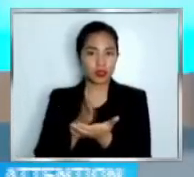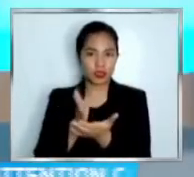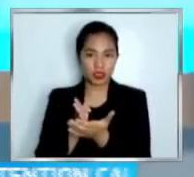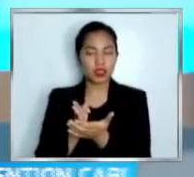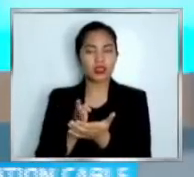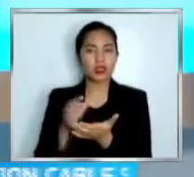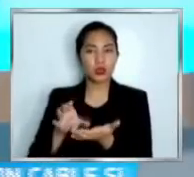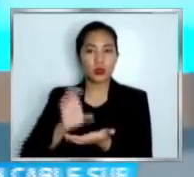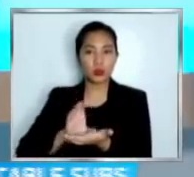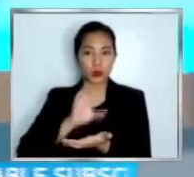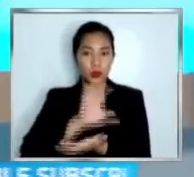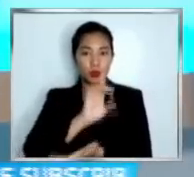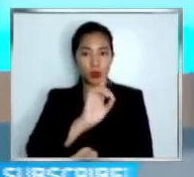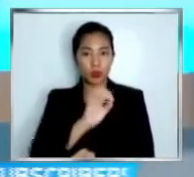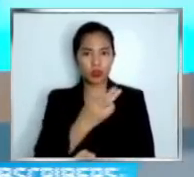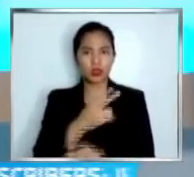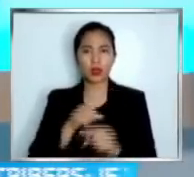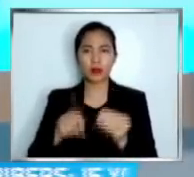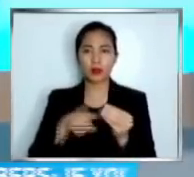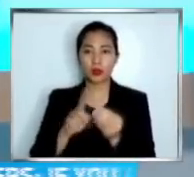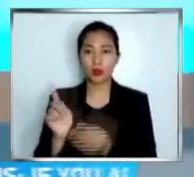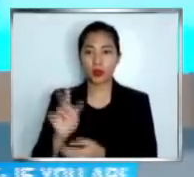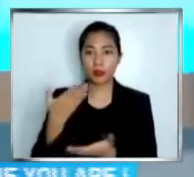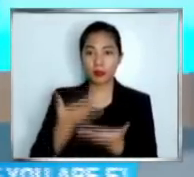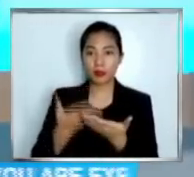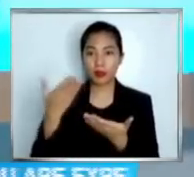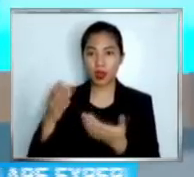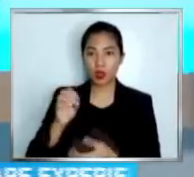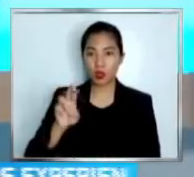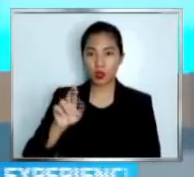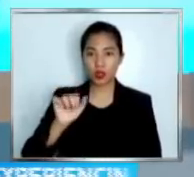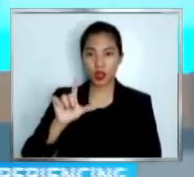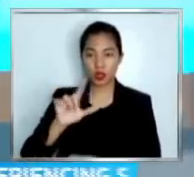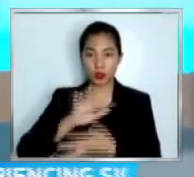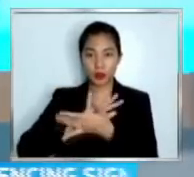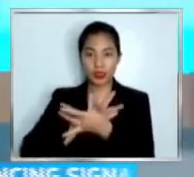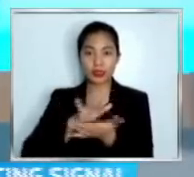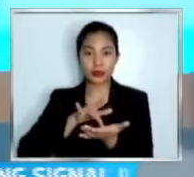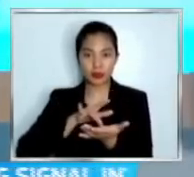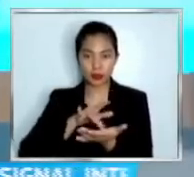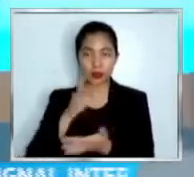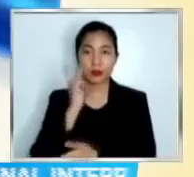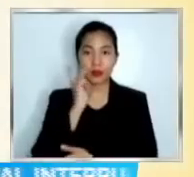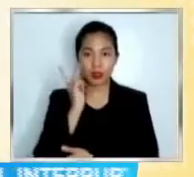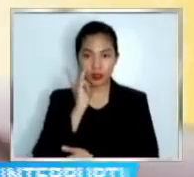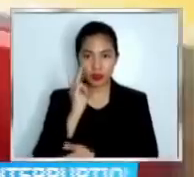ang pambili ng oral COVID-19 medicines. Balita atid ni Maav Gonzales.